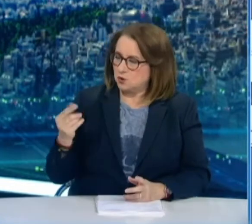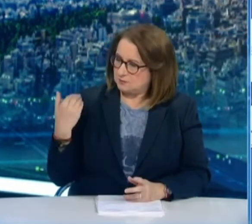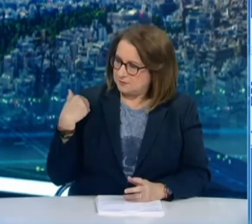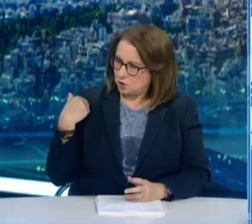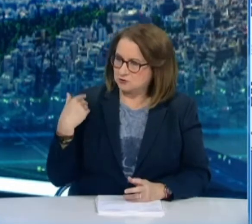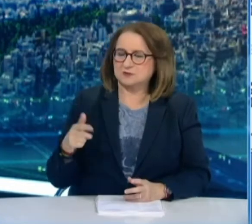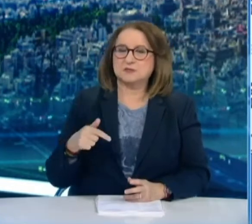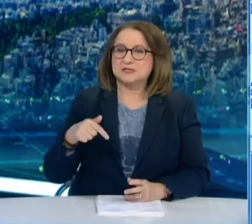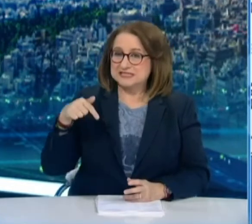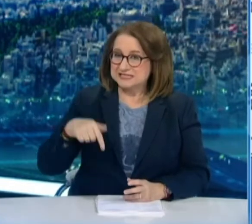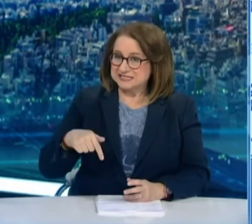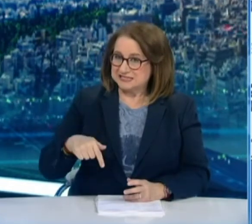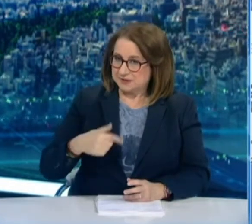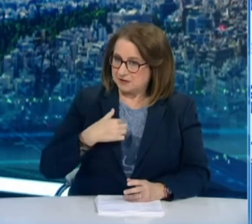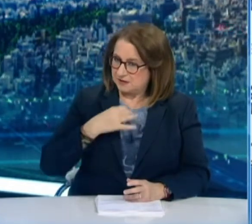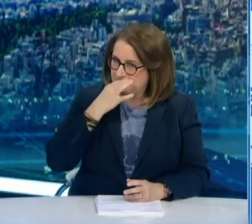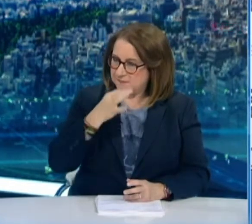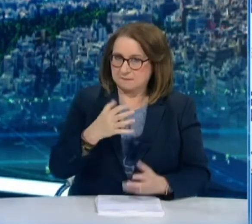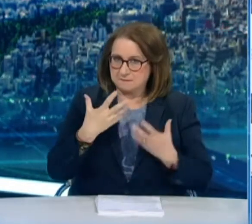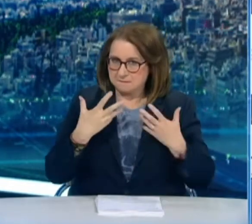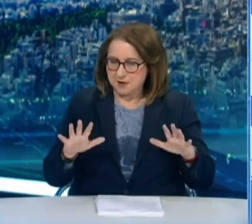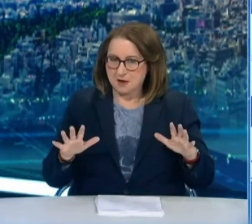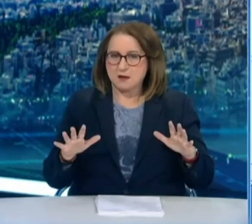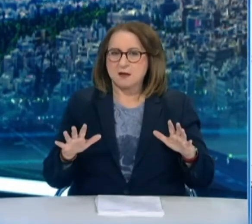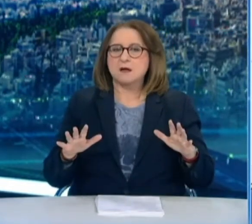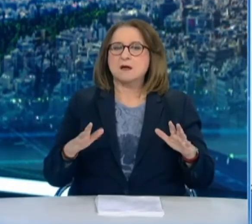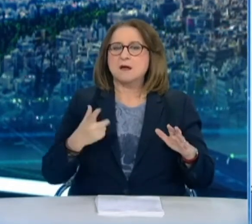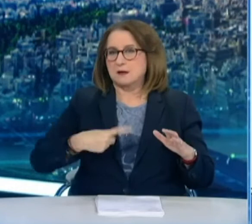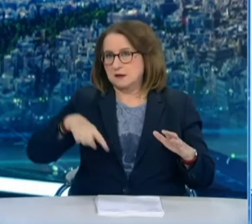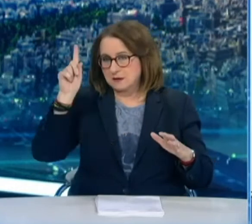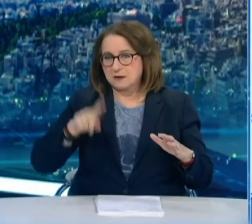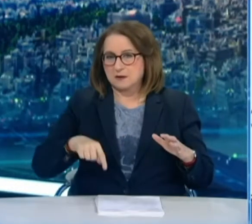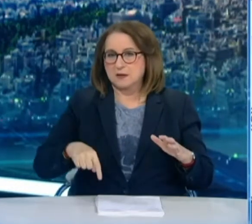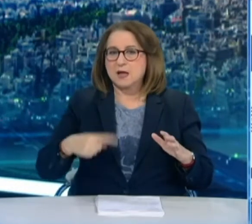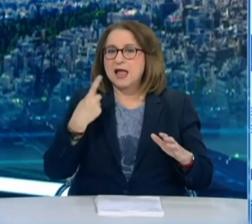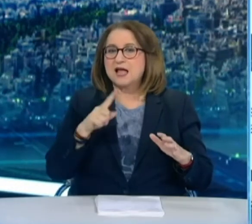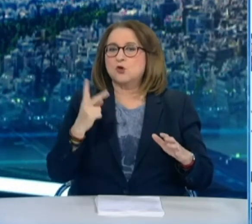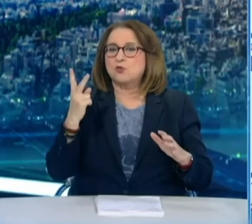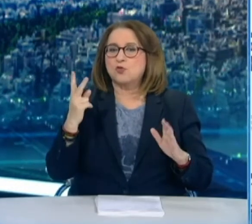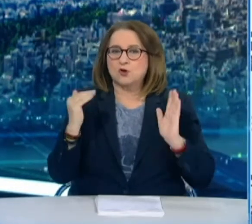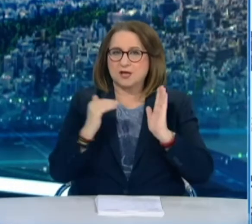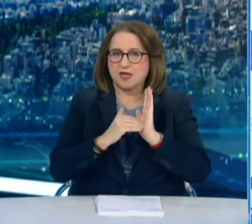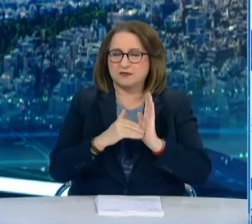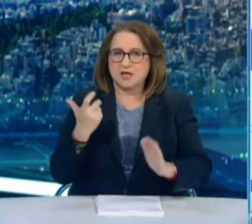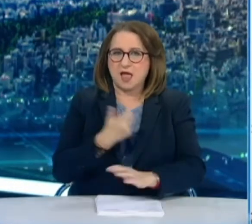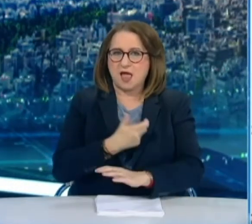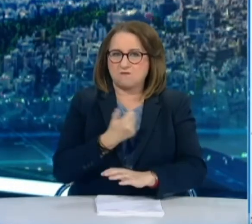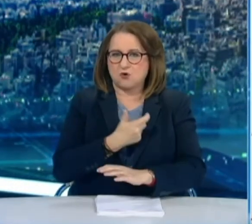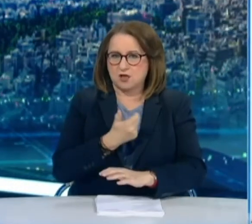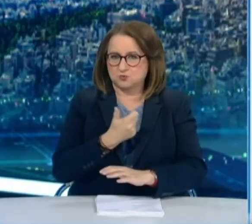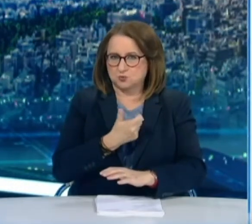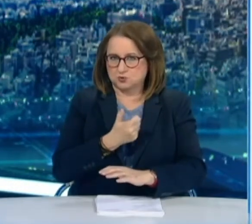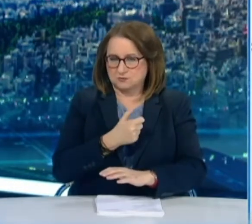σήμερα ανακοίνωσα για την μέρα 102.000 εμβολιασμούς. Και έδωσα και τα νούμερα